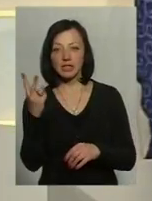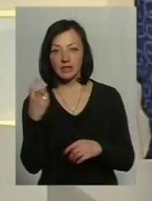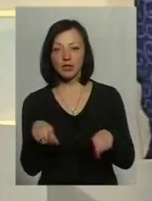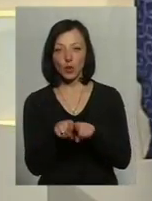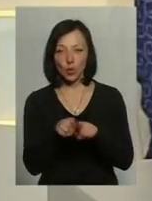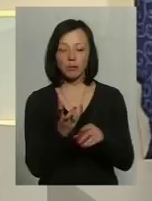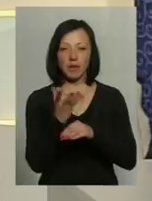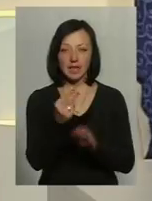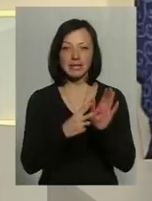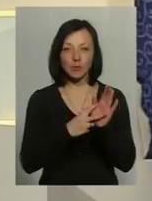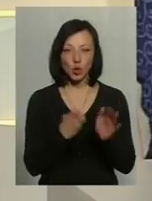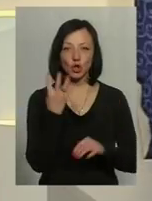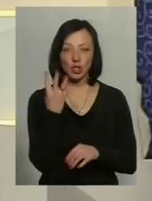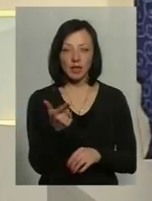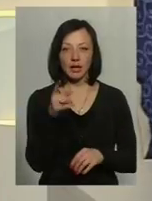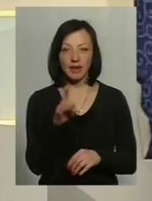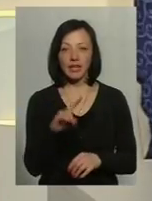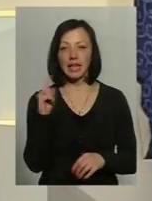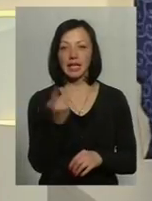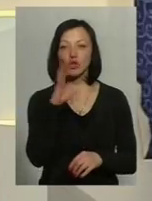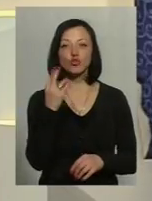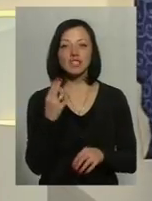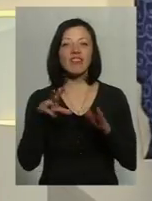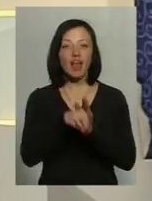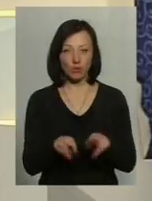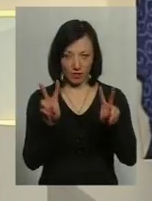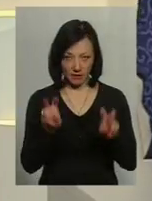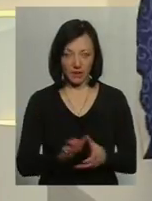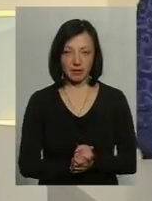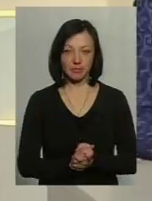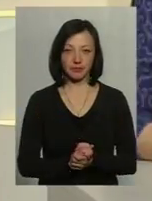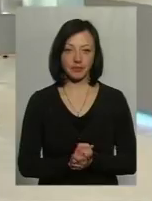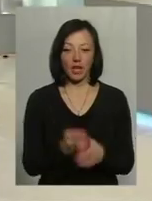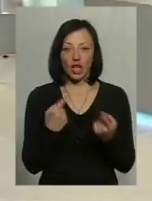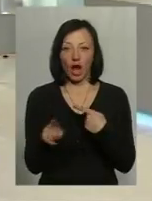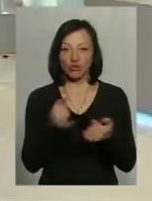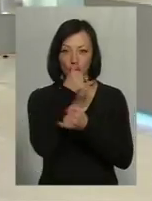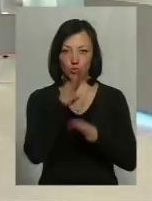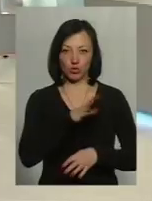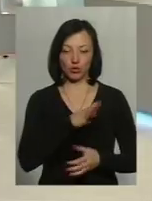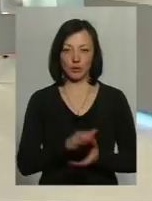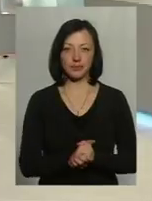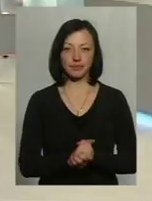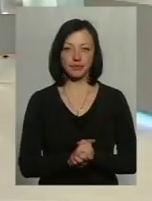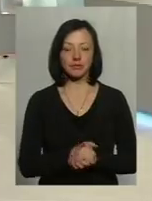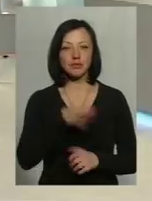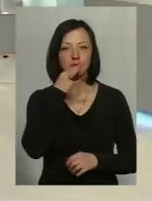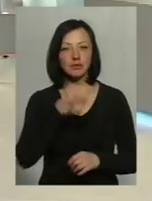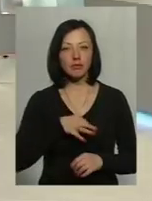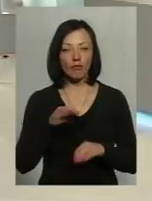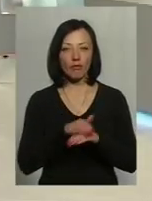він все рівно сплатить 704 гривні єдиного соціального внеску. Все, інакше скажіть, будь ласка,